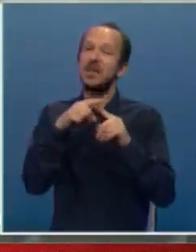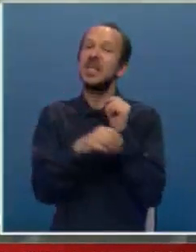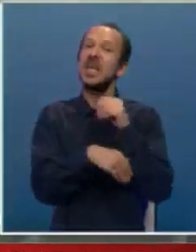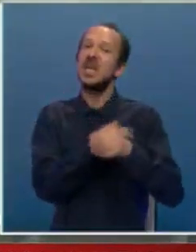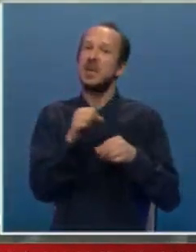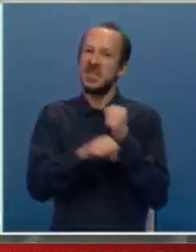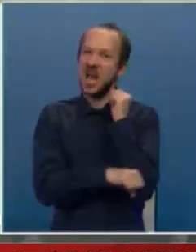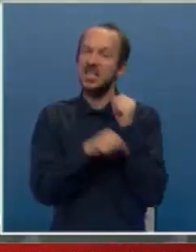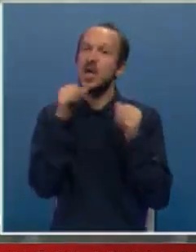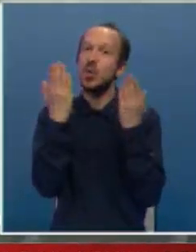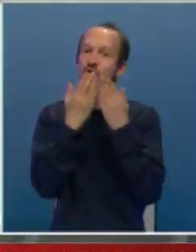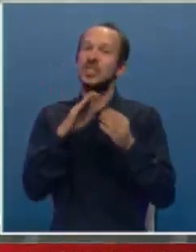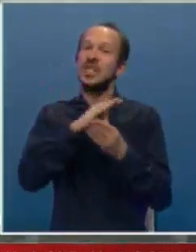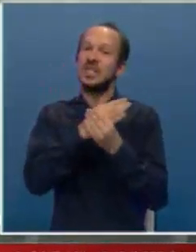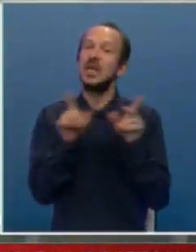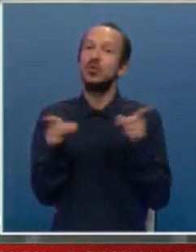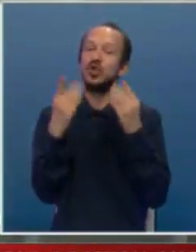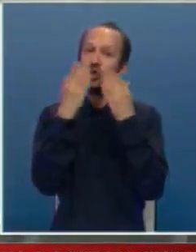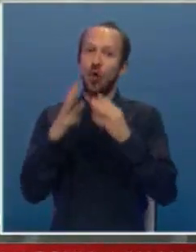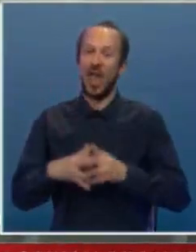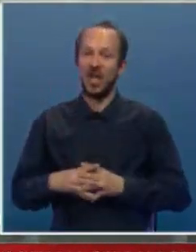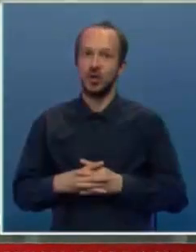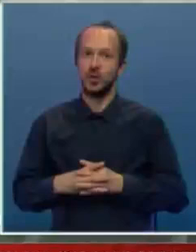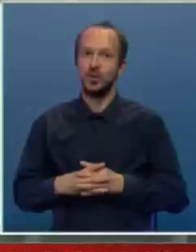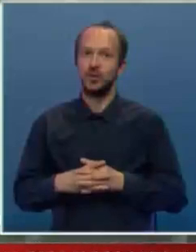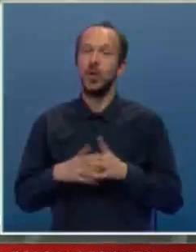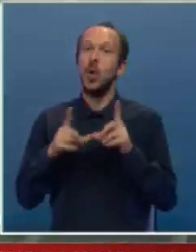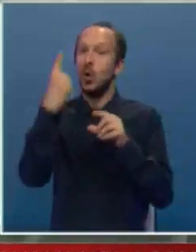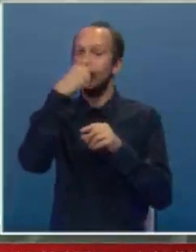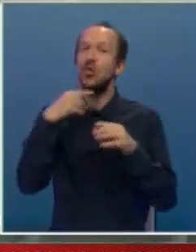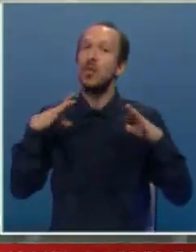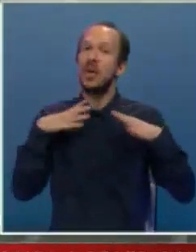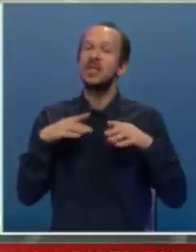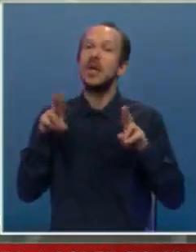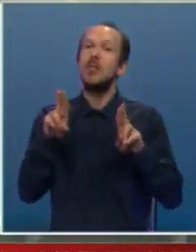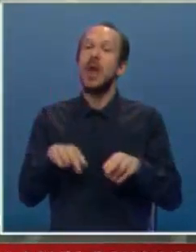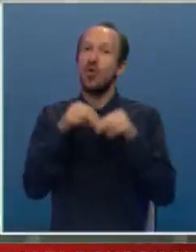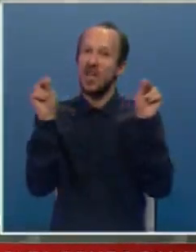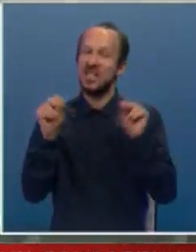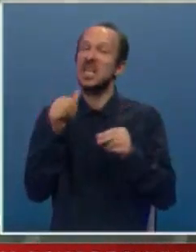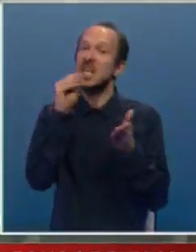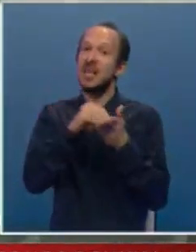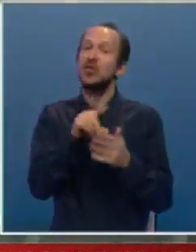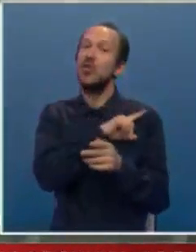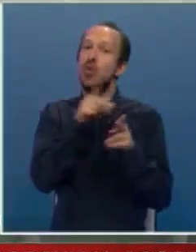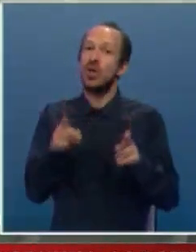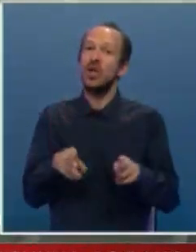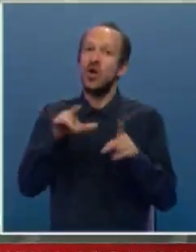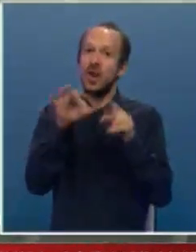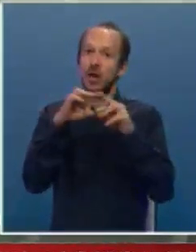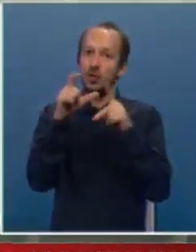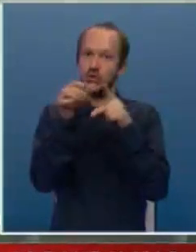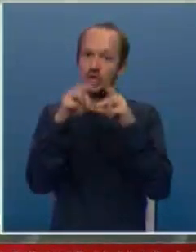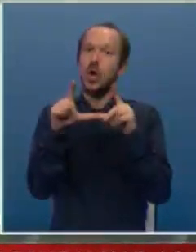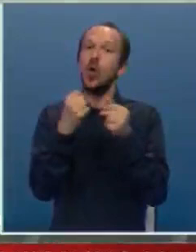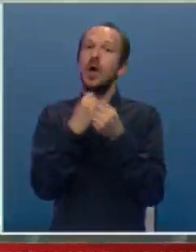gimnazijalci i učenici srednje muzičke škole. U nedjelju na praznik Blagovijesti i datum upokojenja Jovana Dučića